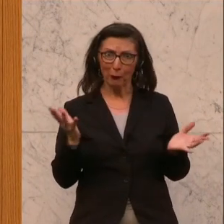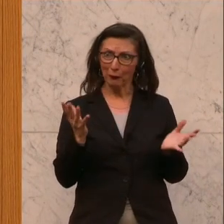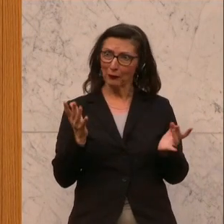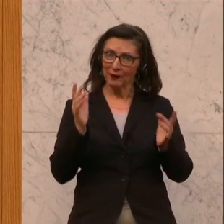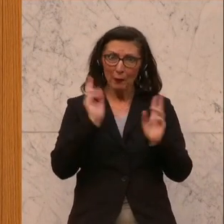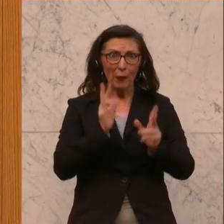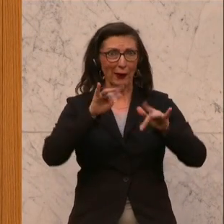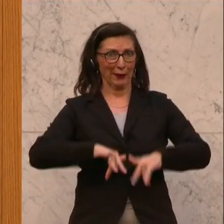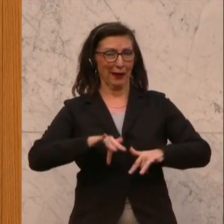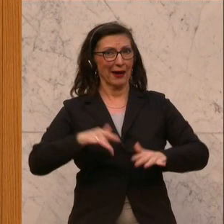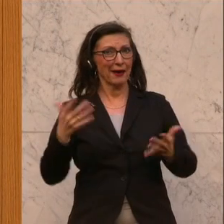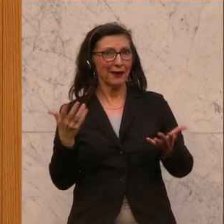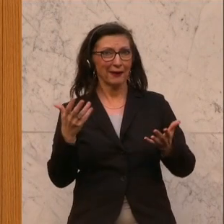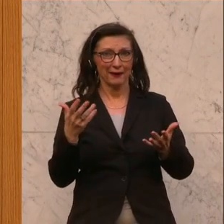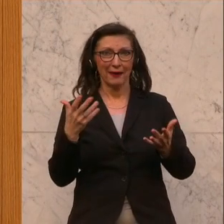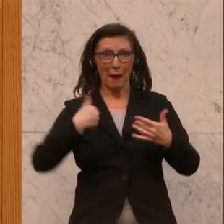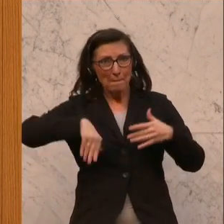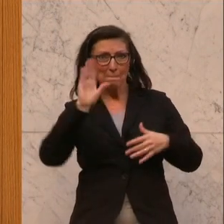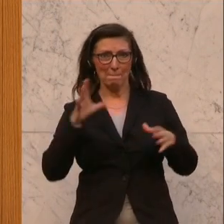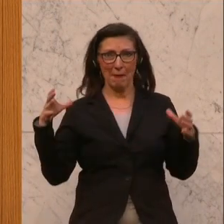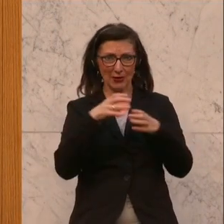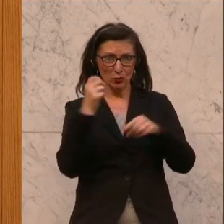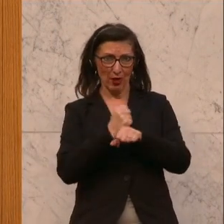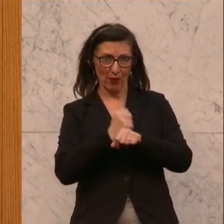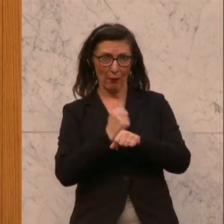Möglichkeiten haben, hier enger zusammenarbeiten.